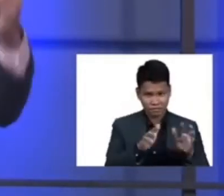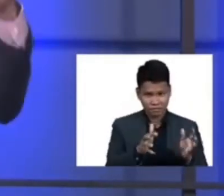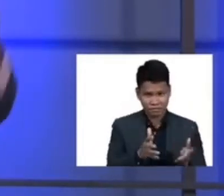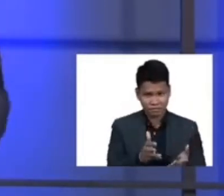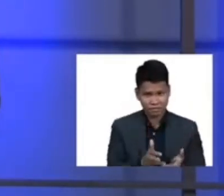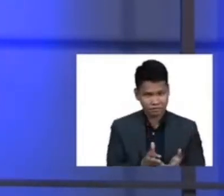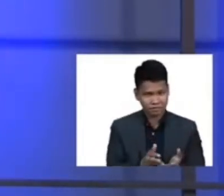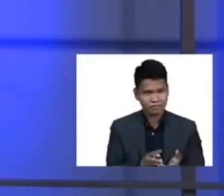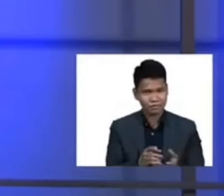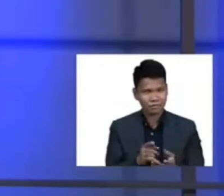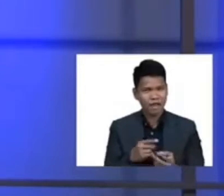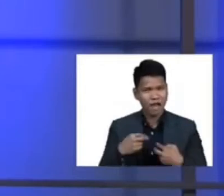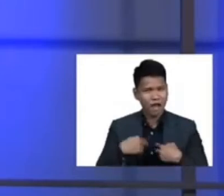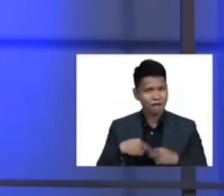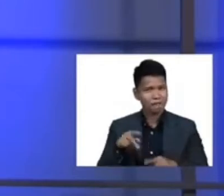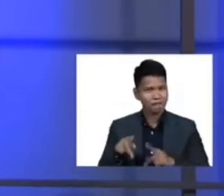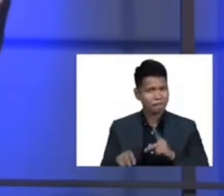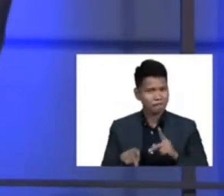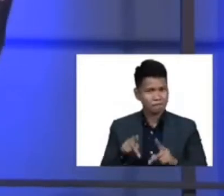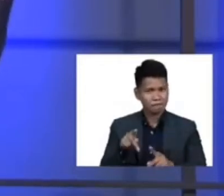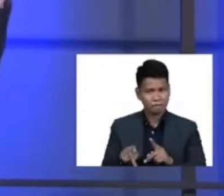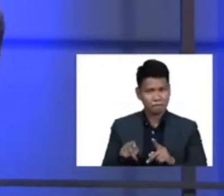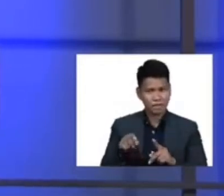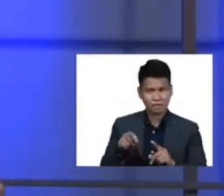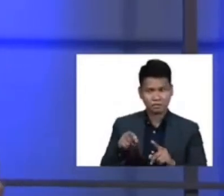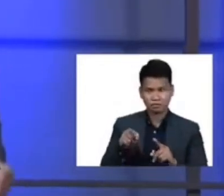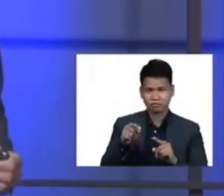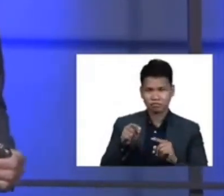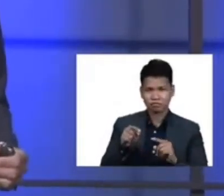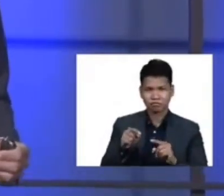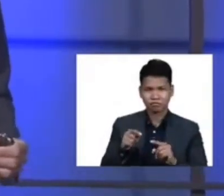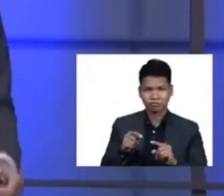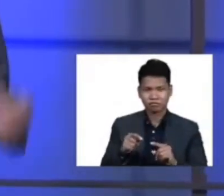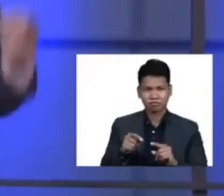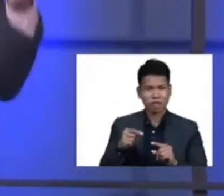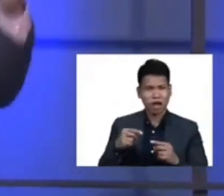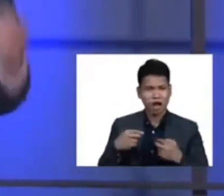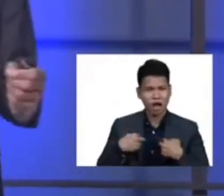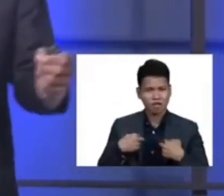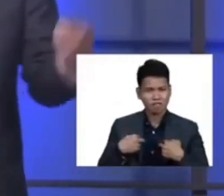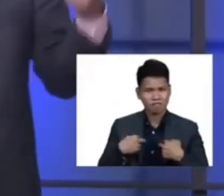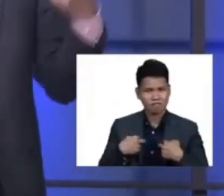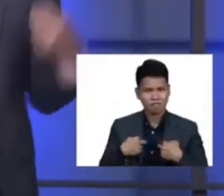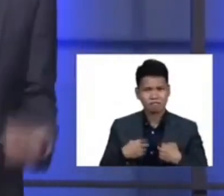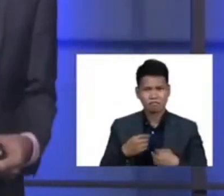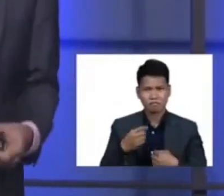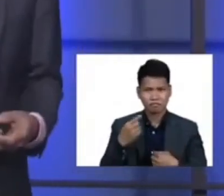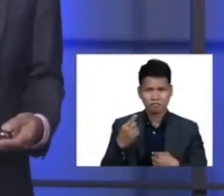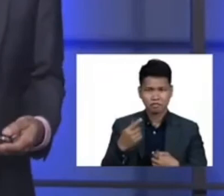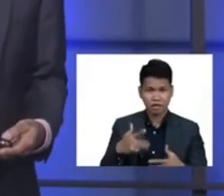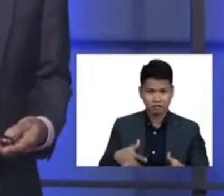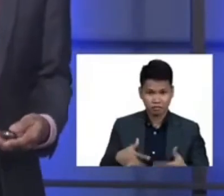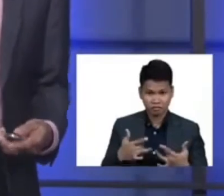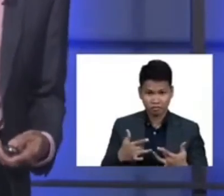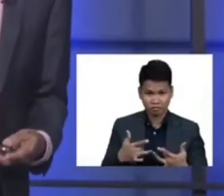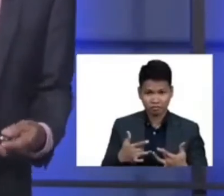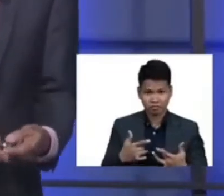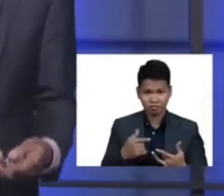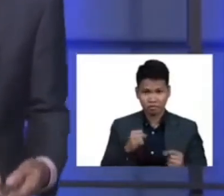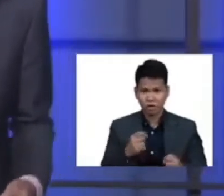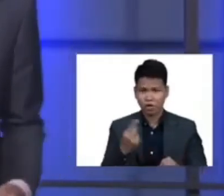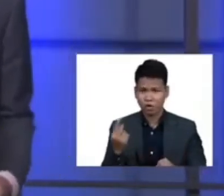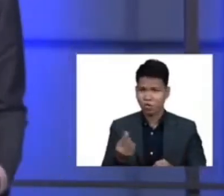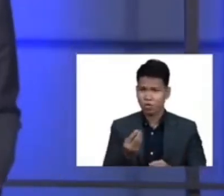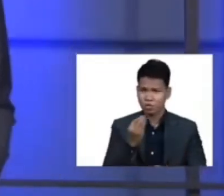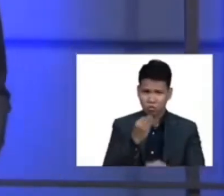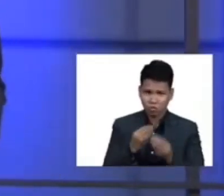meron mga tao na sila ay nabuhay at ang kanilang kinakain, ito po ay